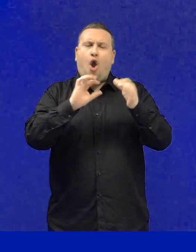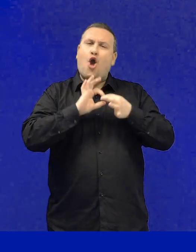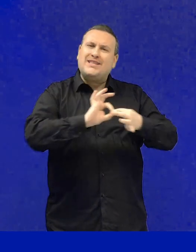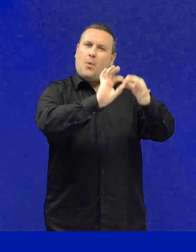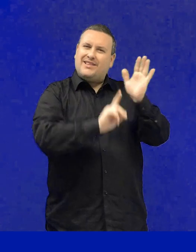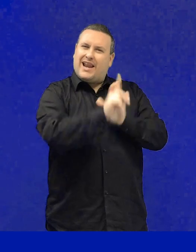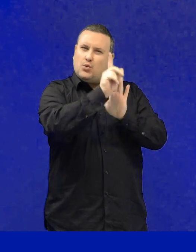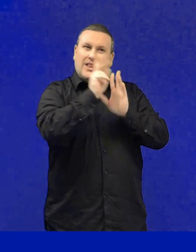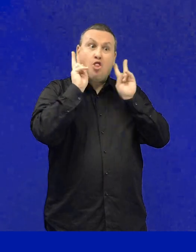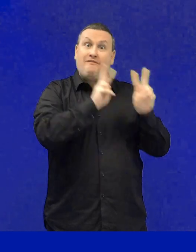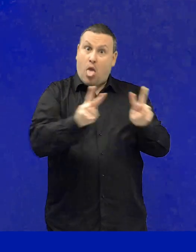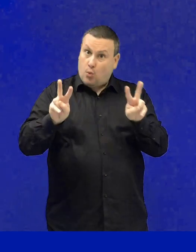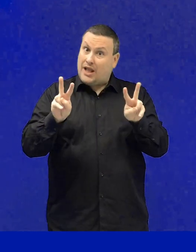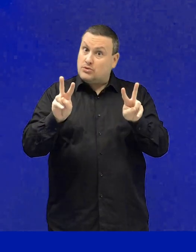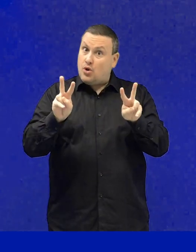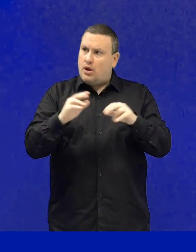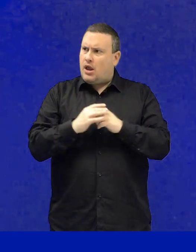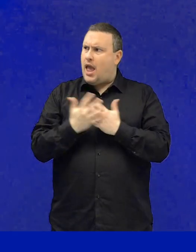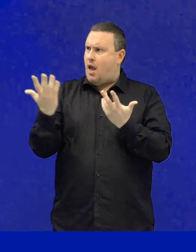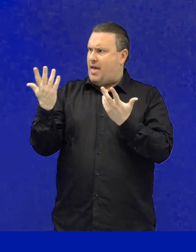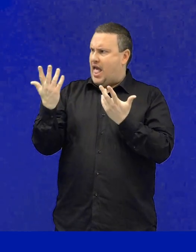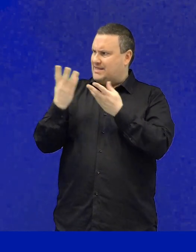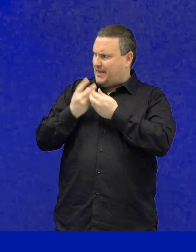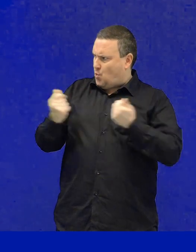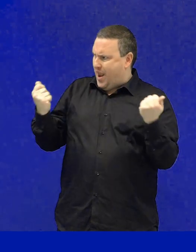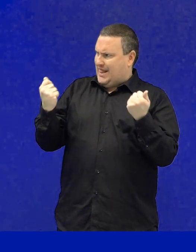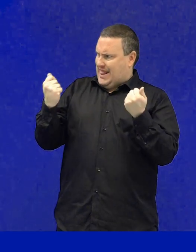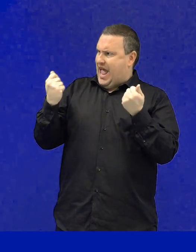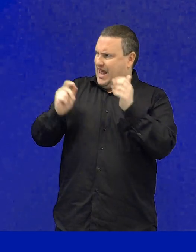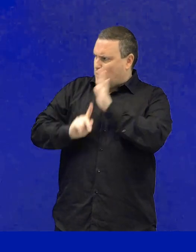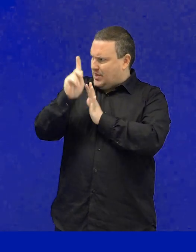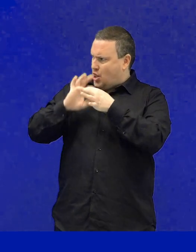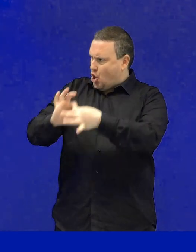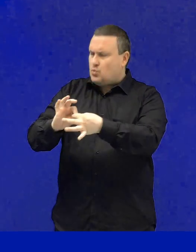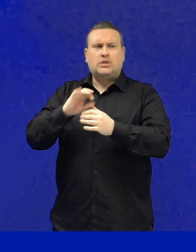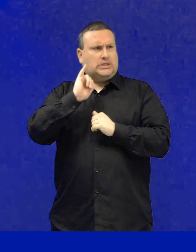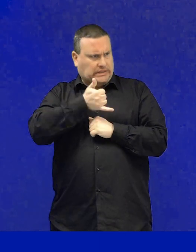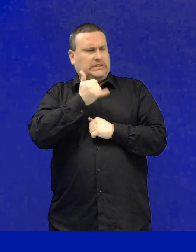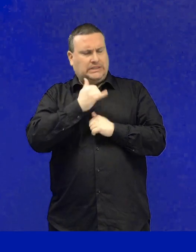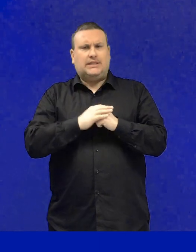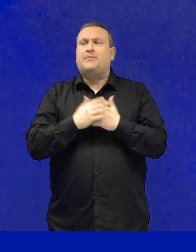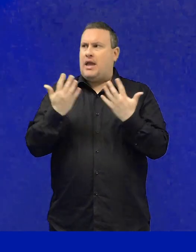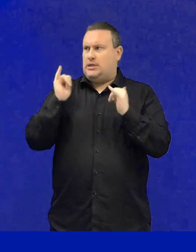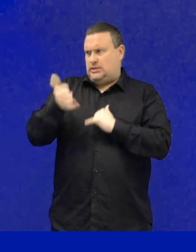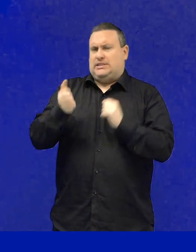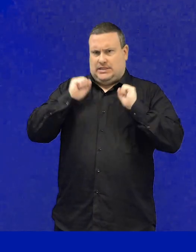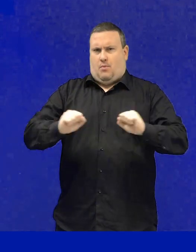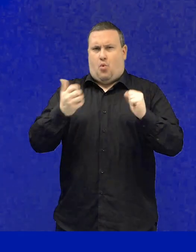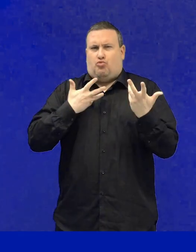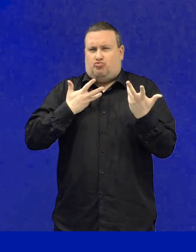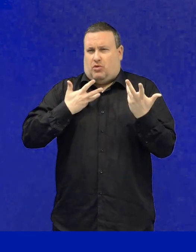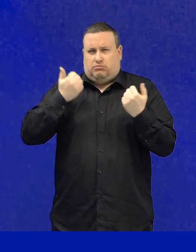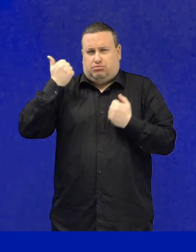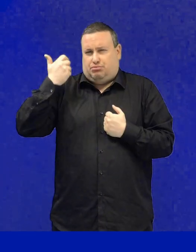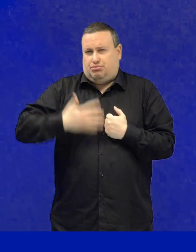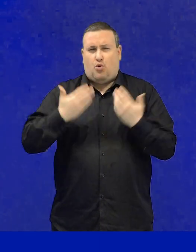Possiamo valutare gli effetti della spiritualità? Sì, certo, è possibile. Ci sono